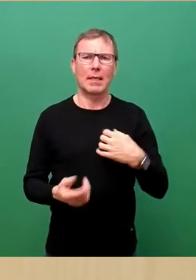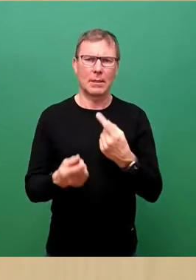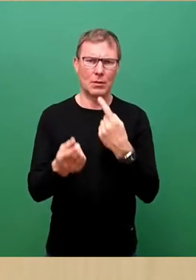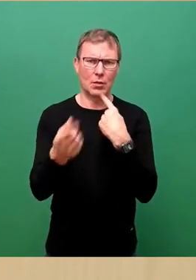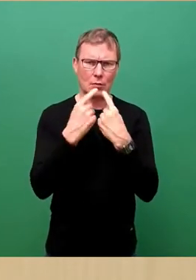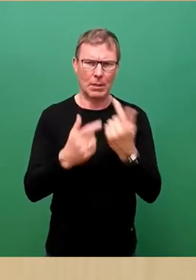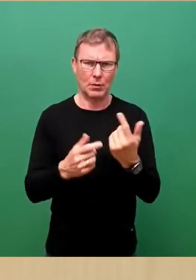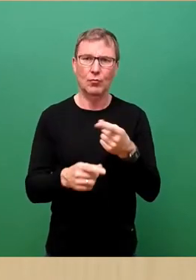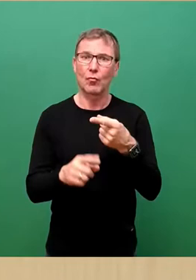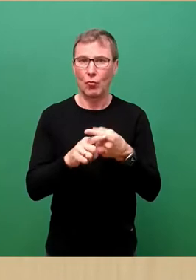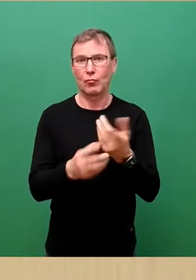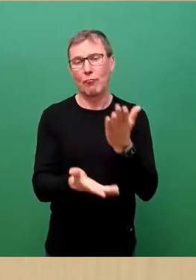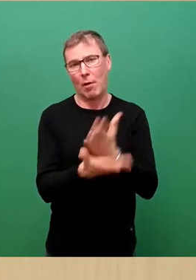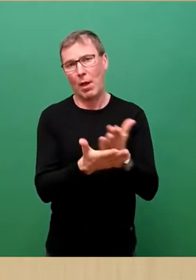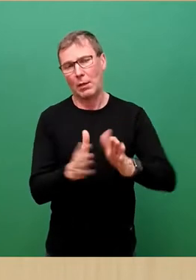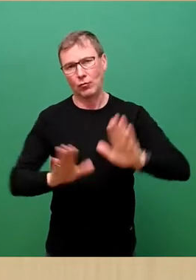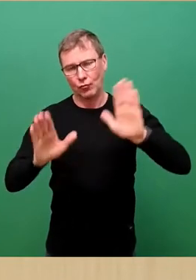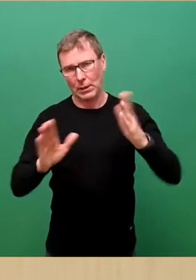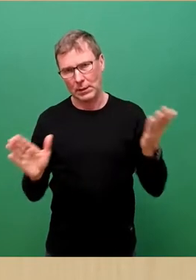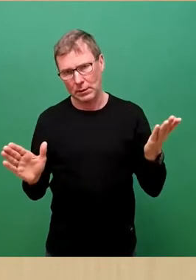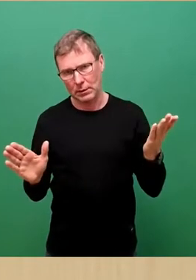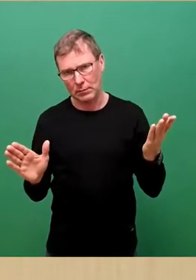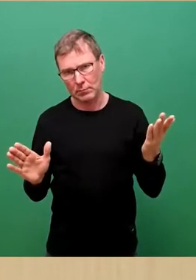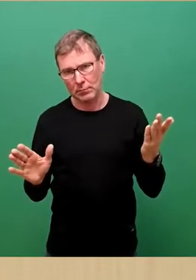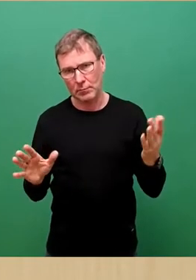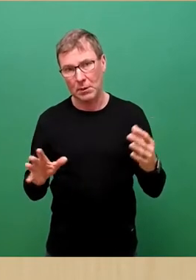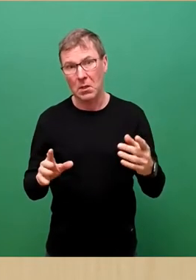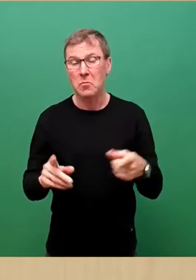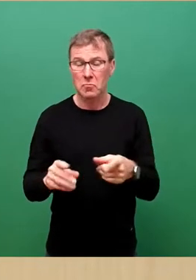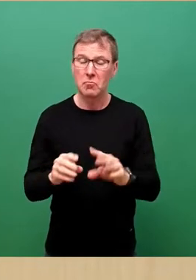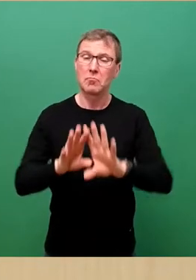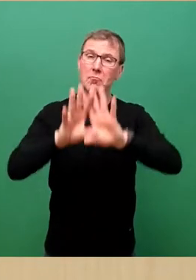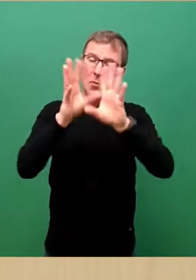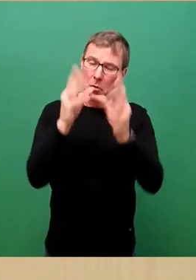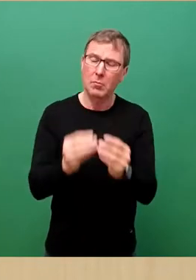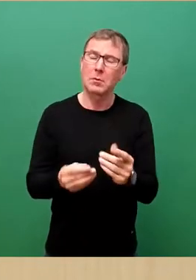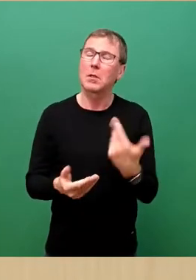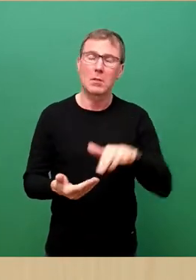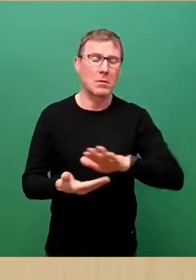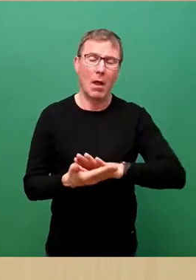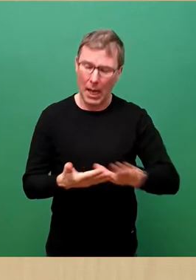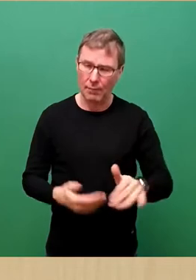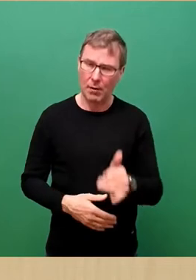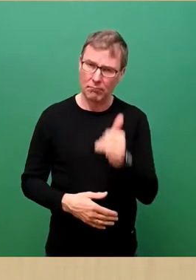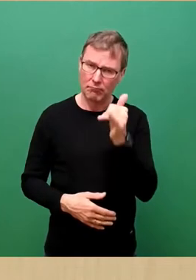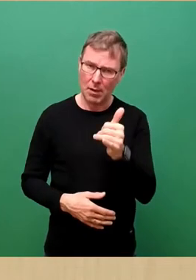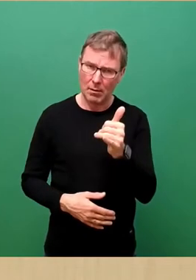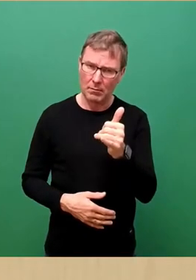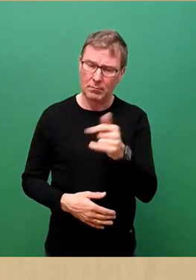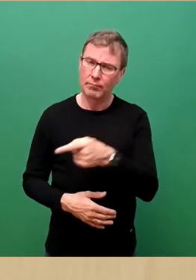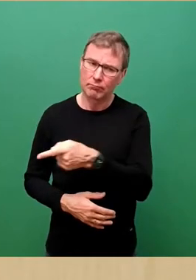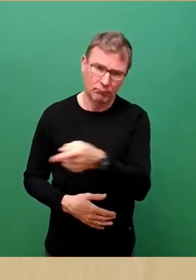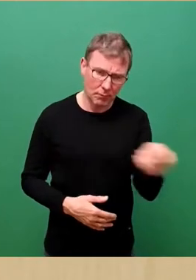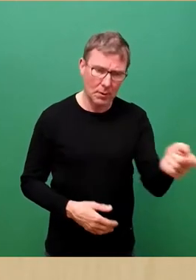entscheiden. Eine komplexe Sache, keine Frage. Ihre Verantwortung